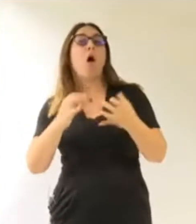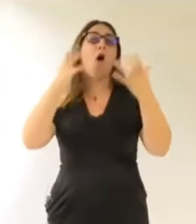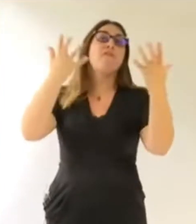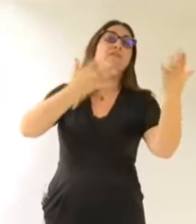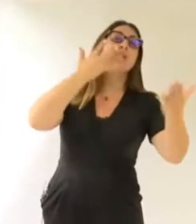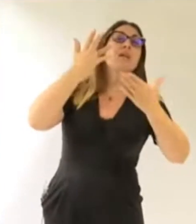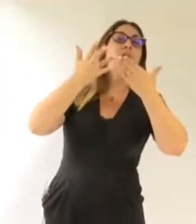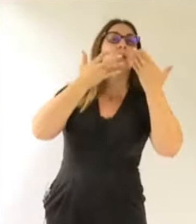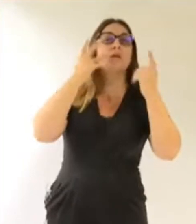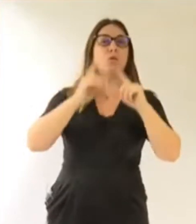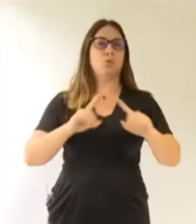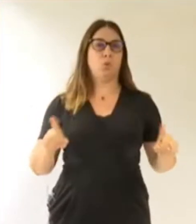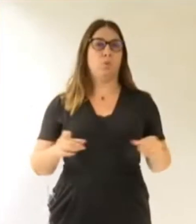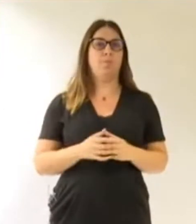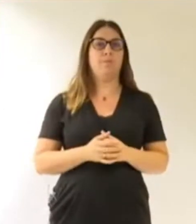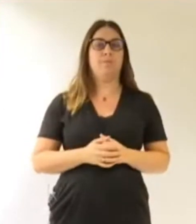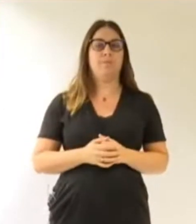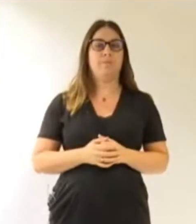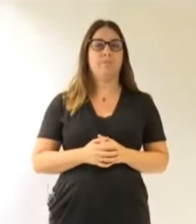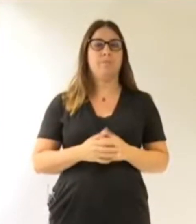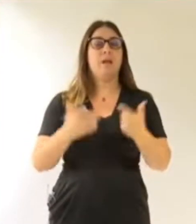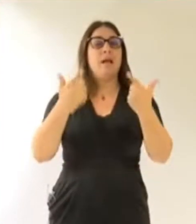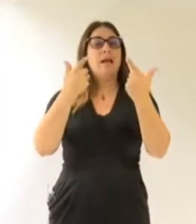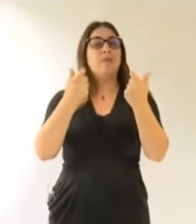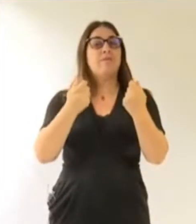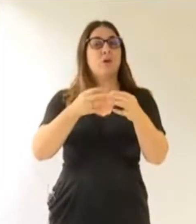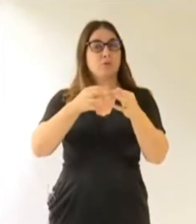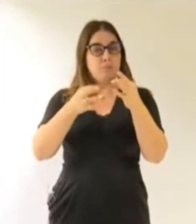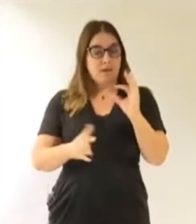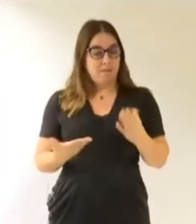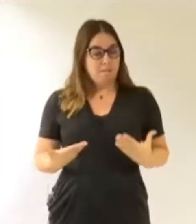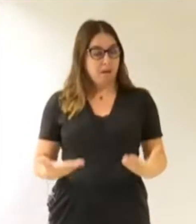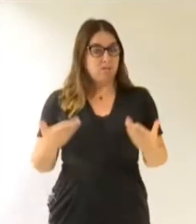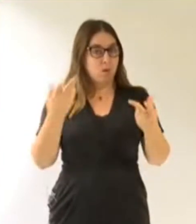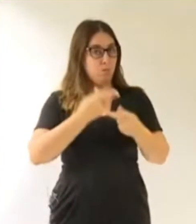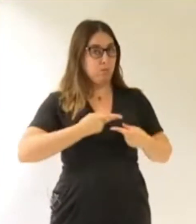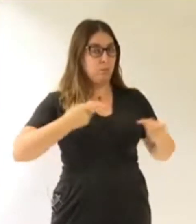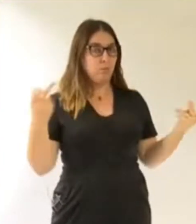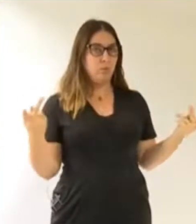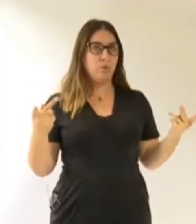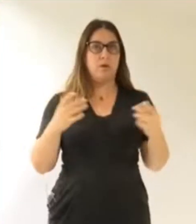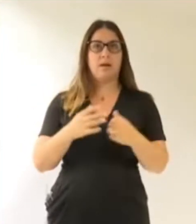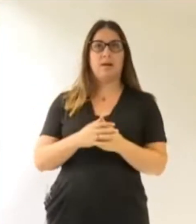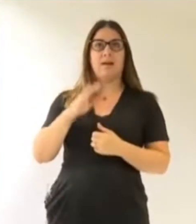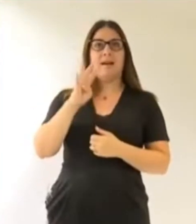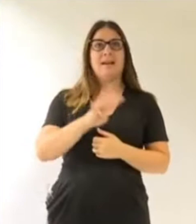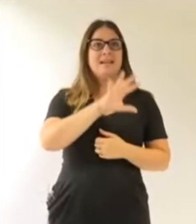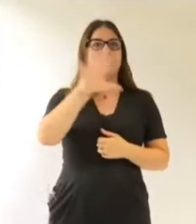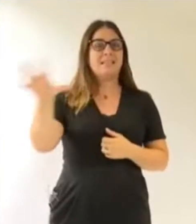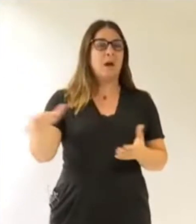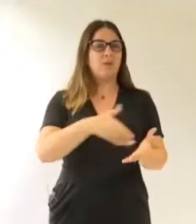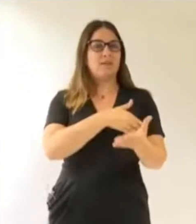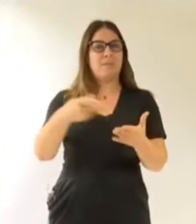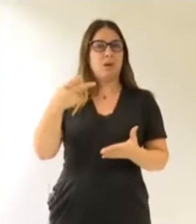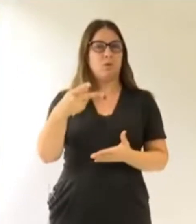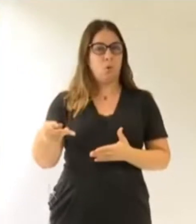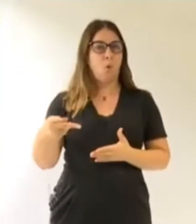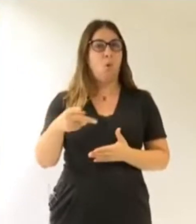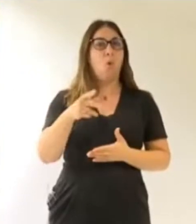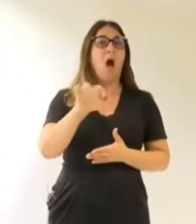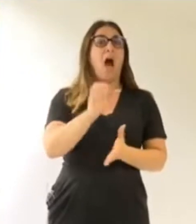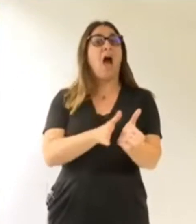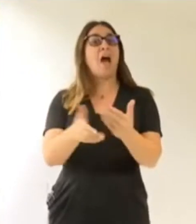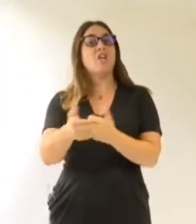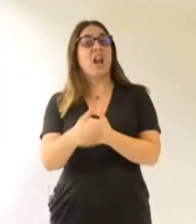Tout a été dit sur l'aspect financier de ce que vous voulez faire là, qu'il s'agit de capter 45 millions sur le dos du logement